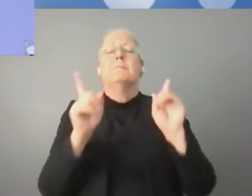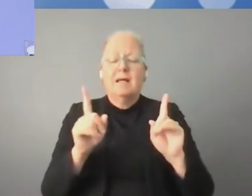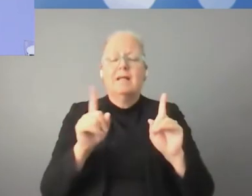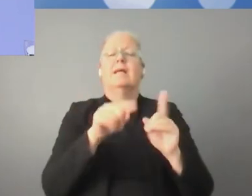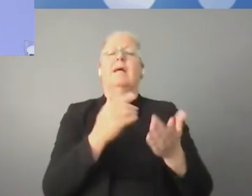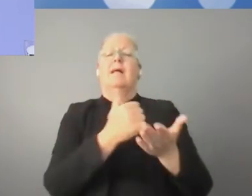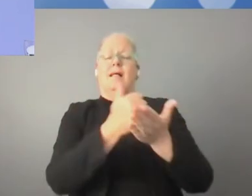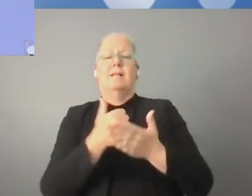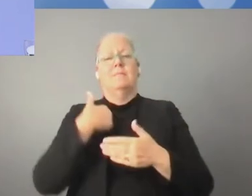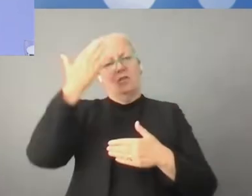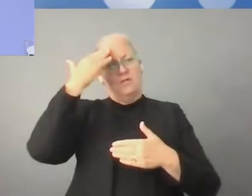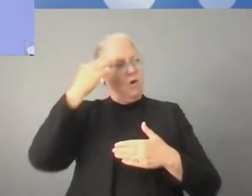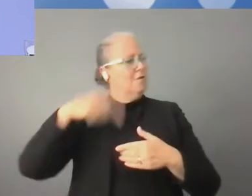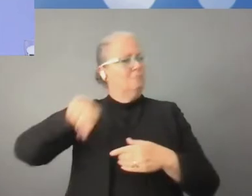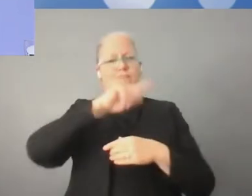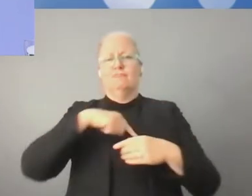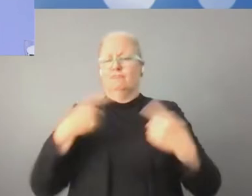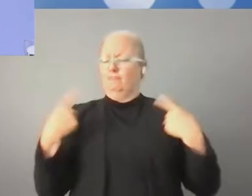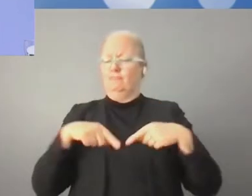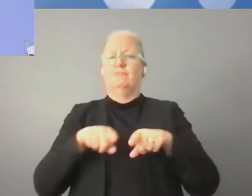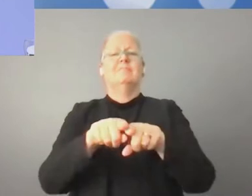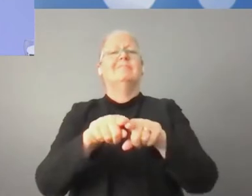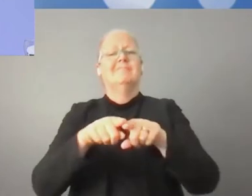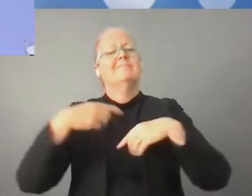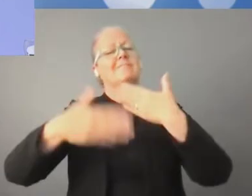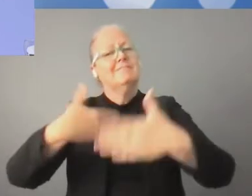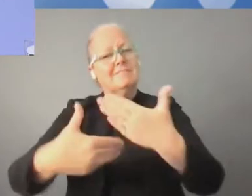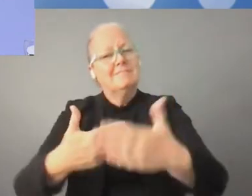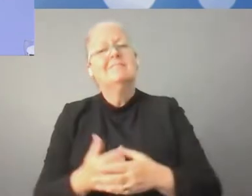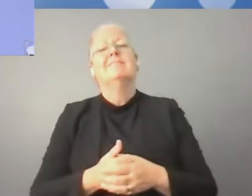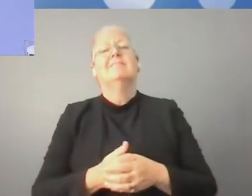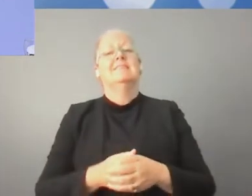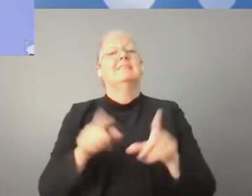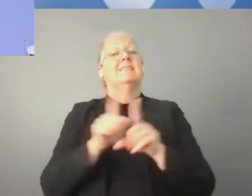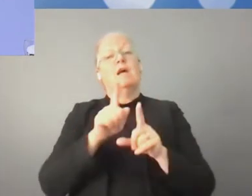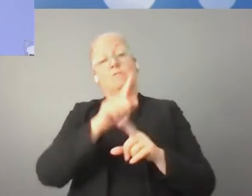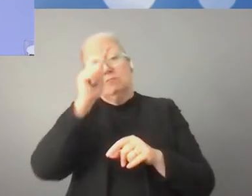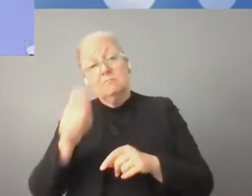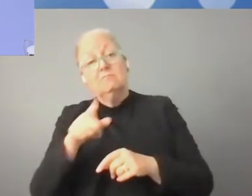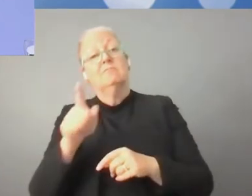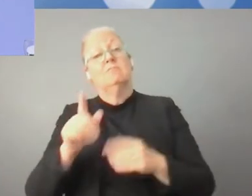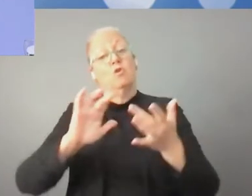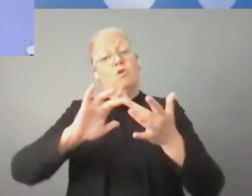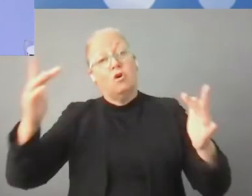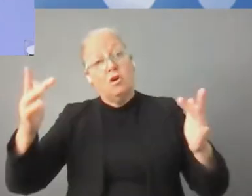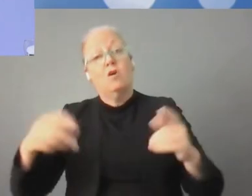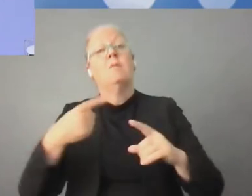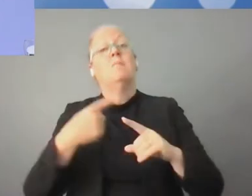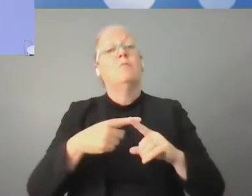to reguły właściwe, czy trzeba je zweryfikować. Chcemy oczywiście, aby